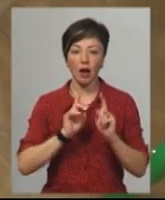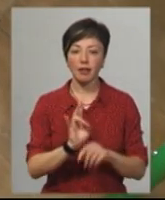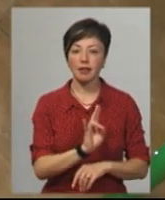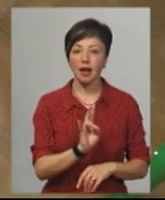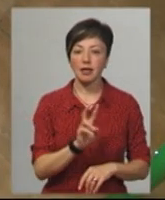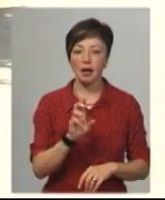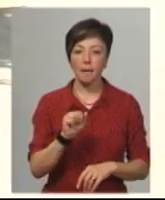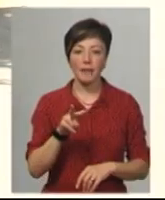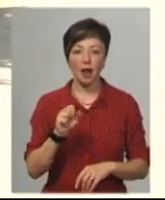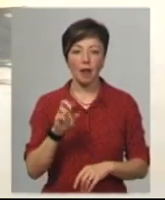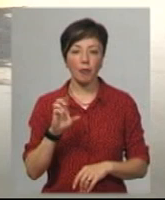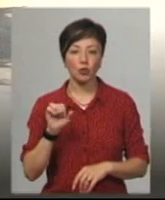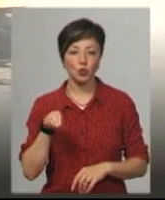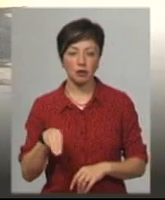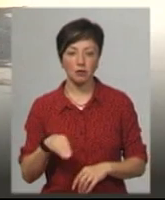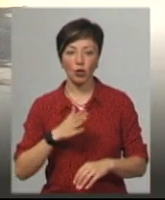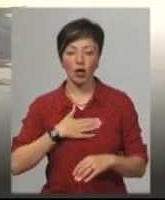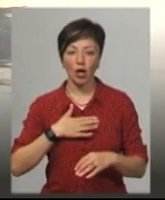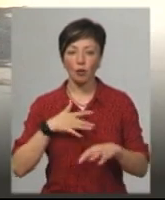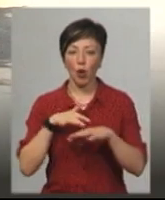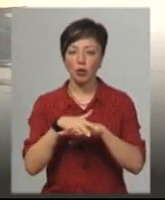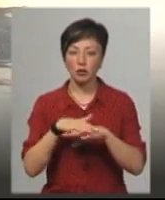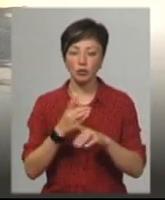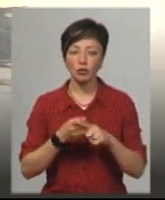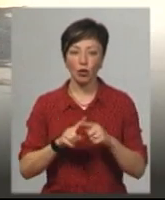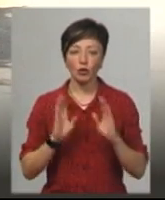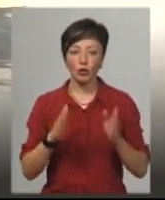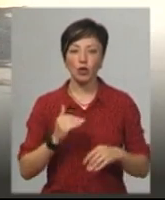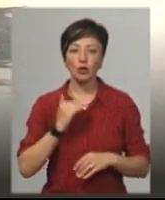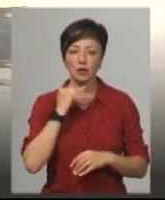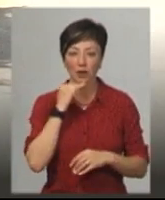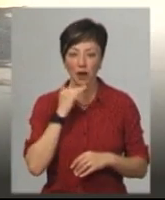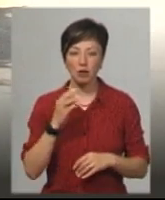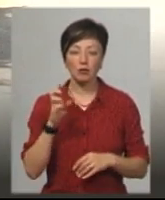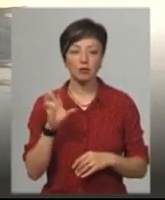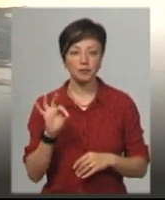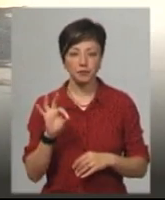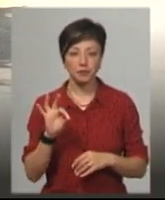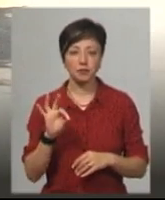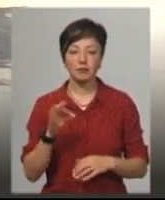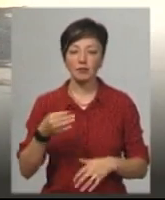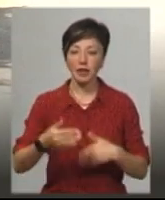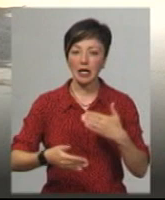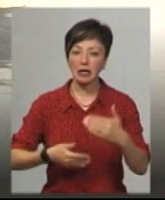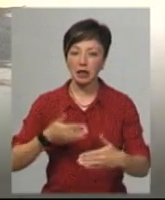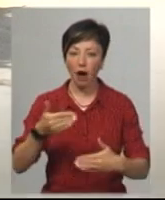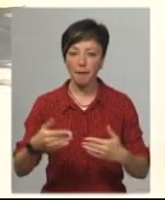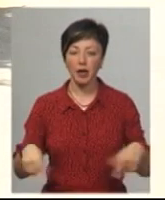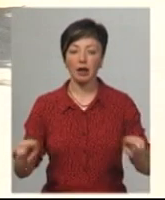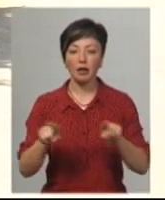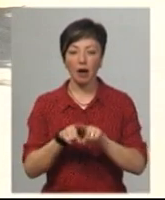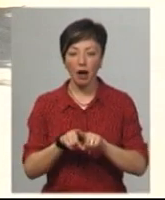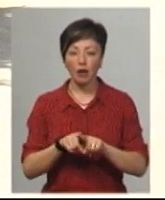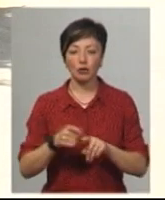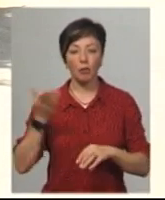Надія Балабуст. По нашим розрахунках цього буде достатньо, оскільки динаміка така, що